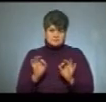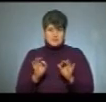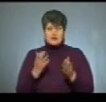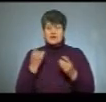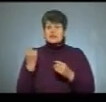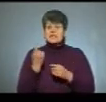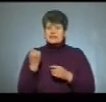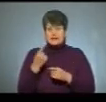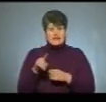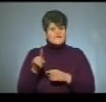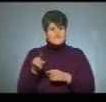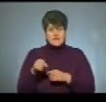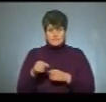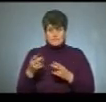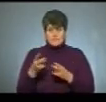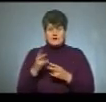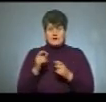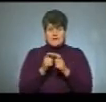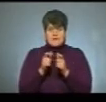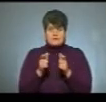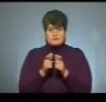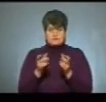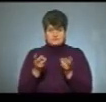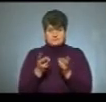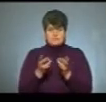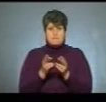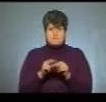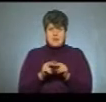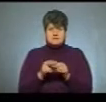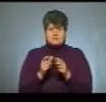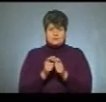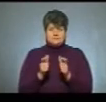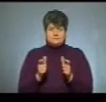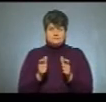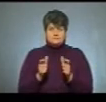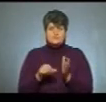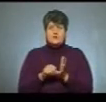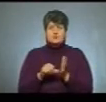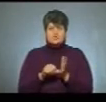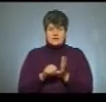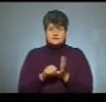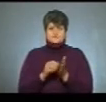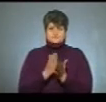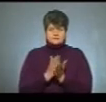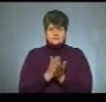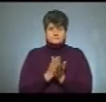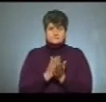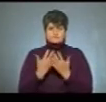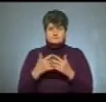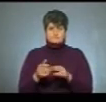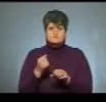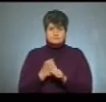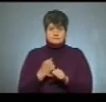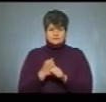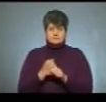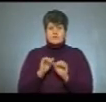вимога, адже потрібно ID-картку, паспорт так званий, ID-картку учасникам мати вже виготовлений,